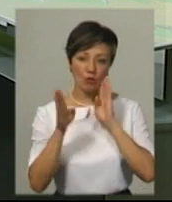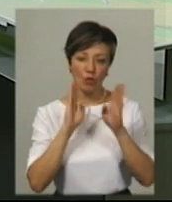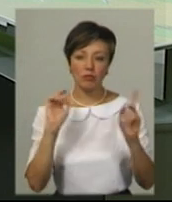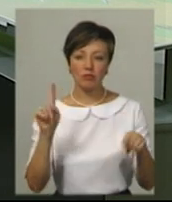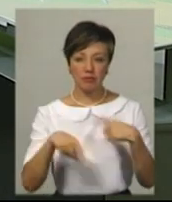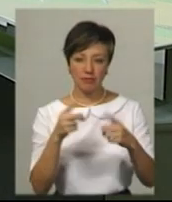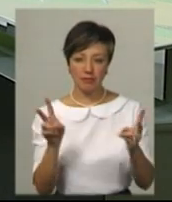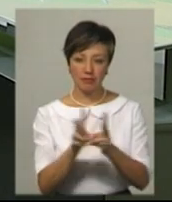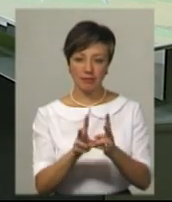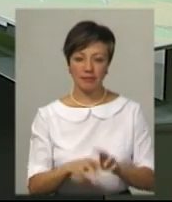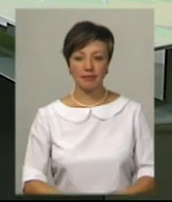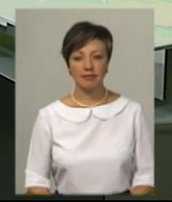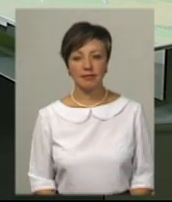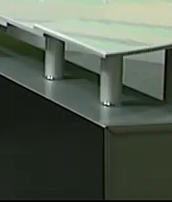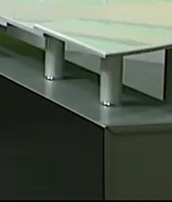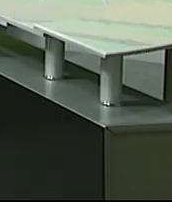Побачимось!